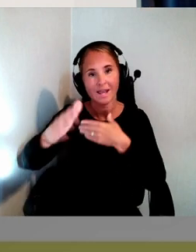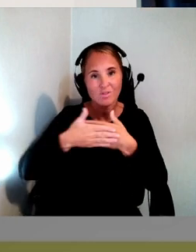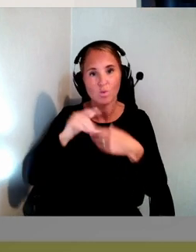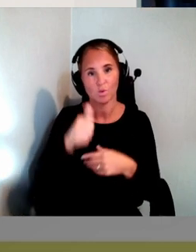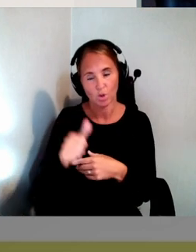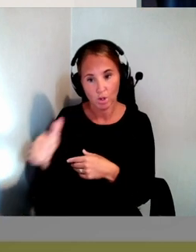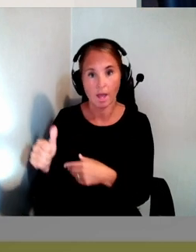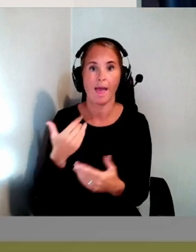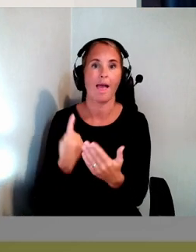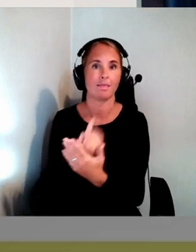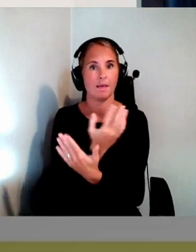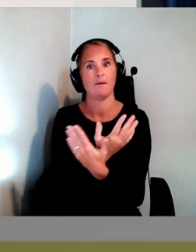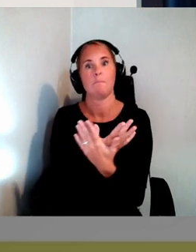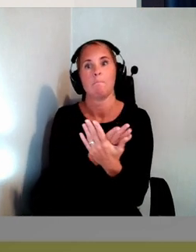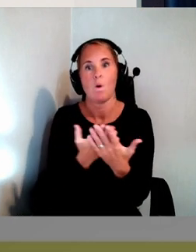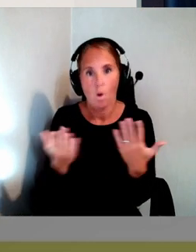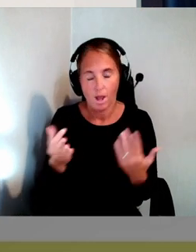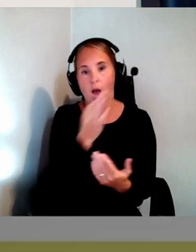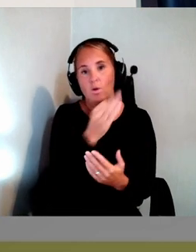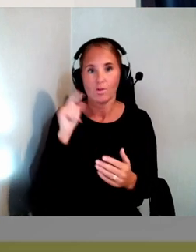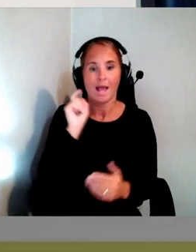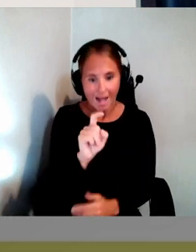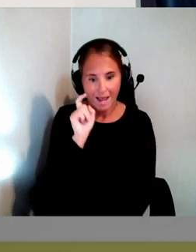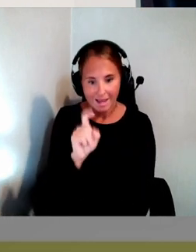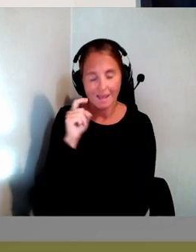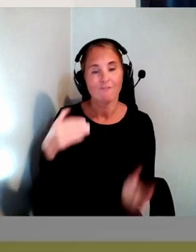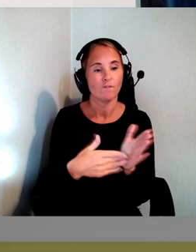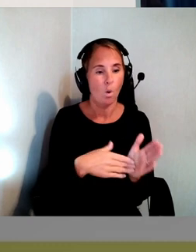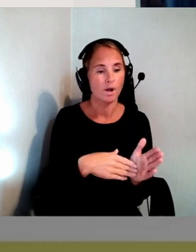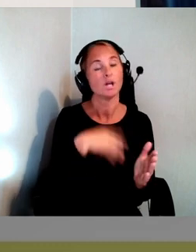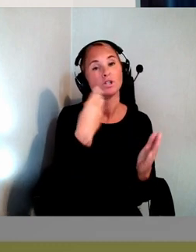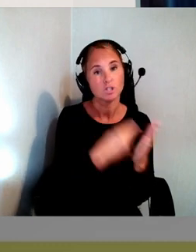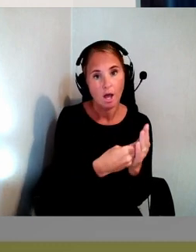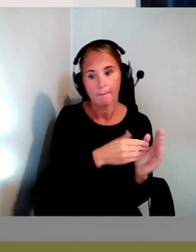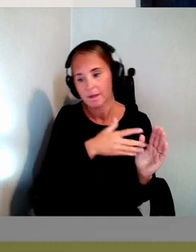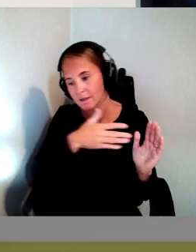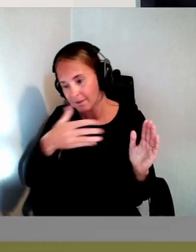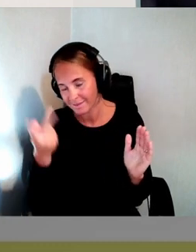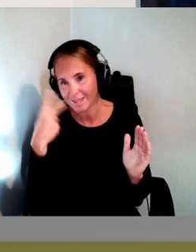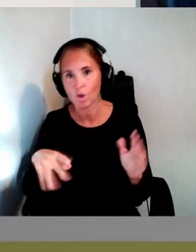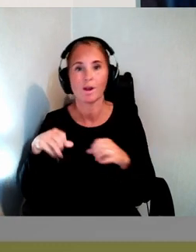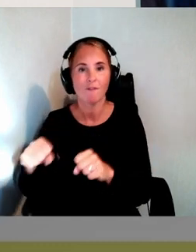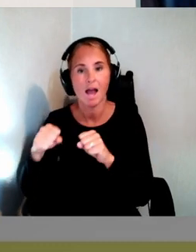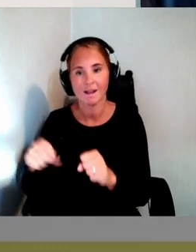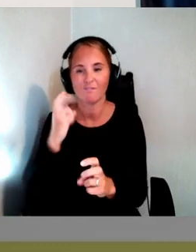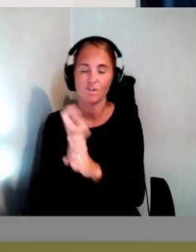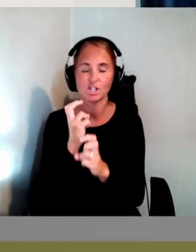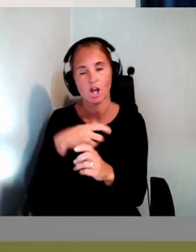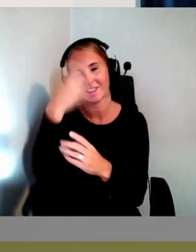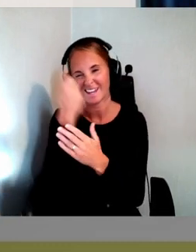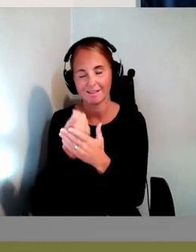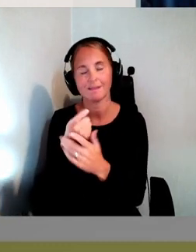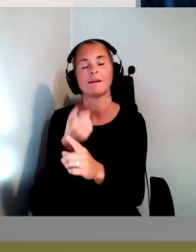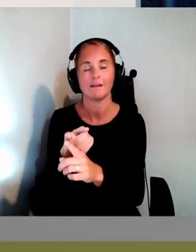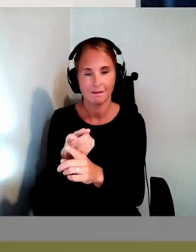Eller kanske inte miljontals. Men många hundra klick. Från köpknappen till kundvagnen. Som jag har försökt rita här på skärmen. Och